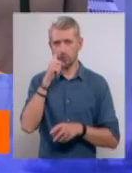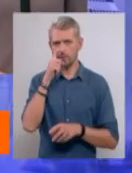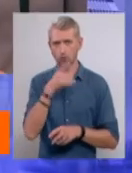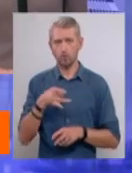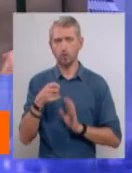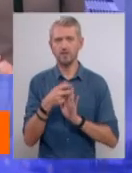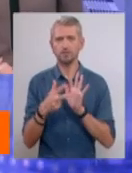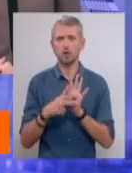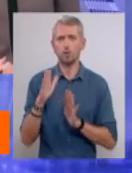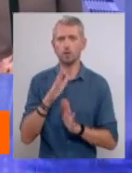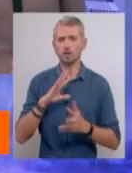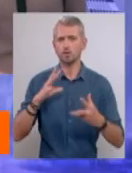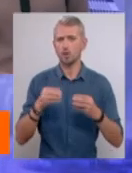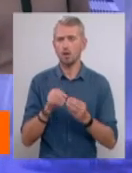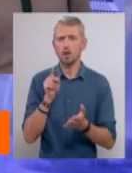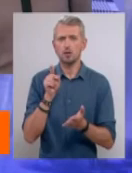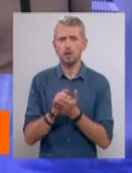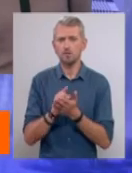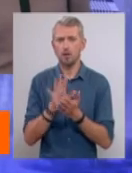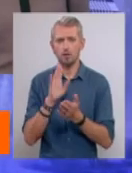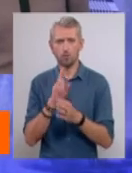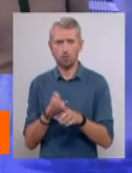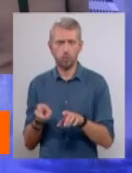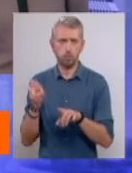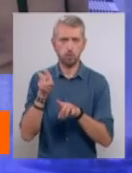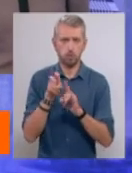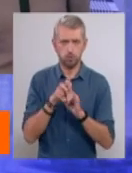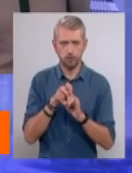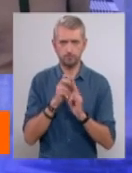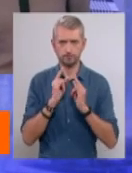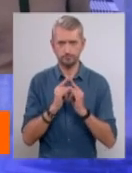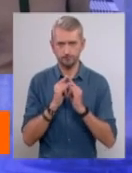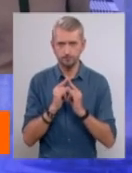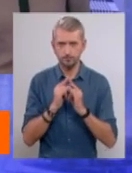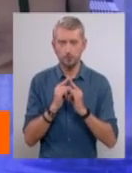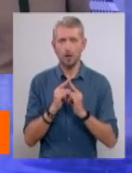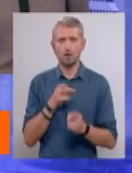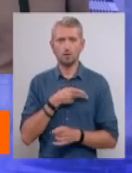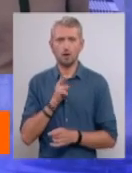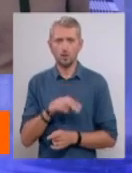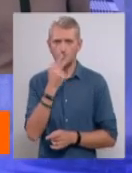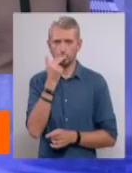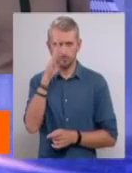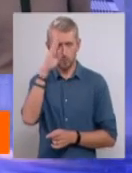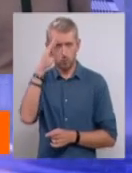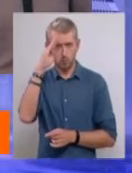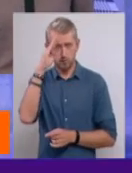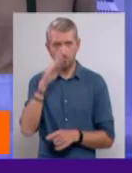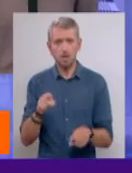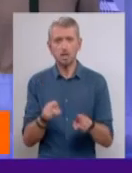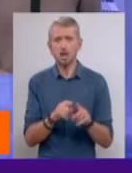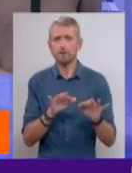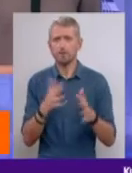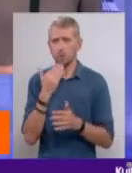районі 18 вересня в результаті невдалого зачепінгу екстремального пересування на даху потяга загинув неповнолітній хлопець. І таких